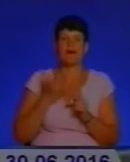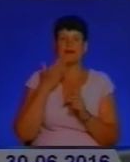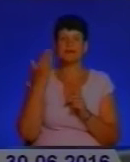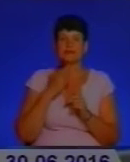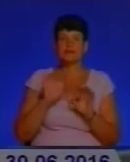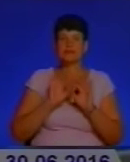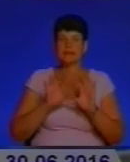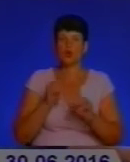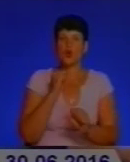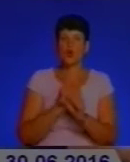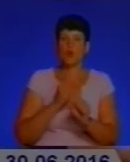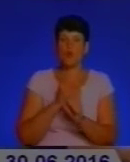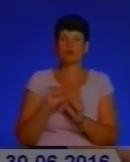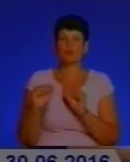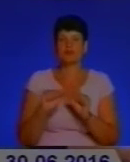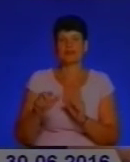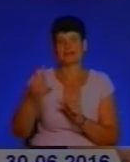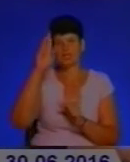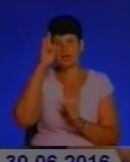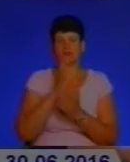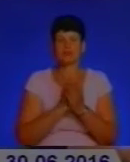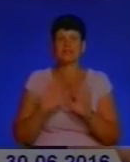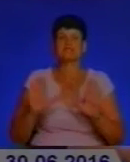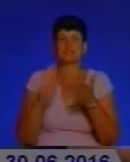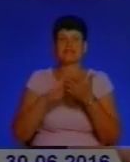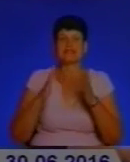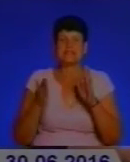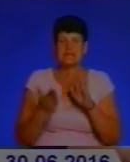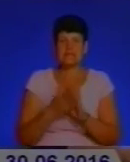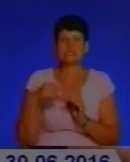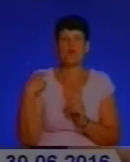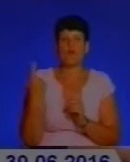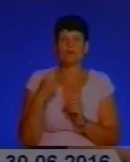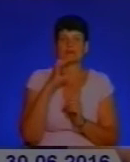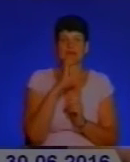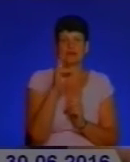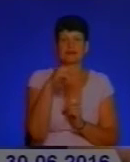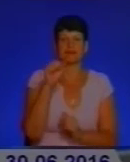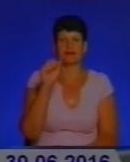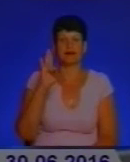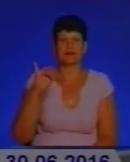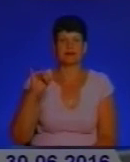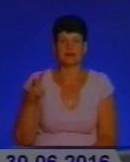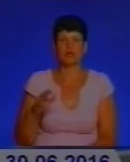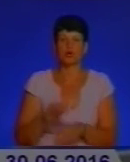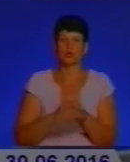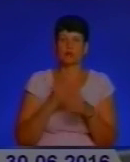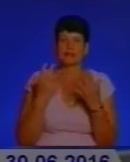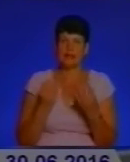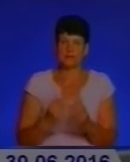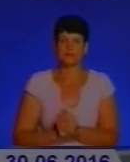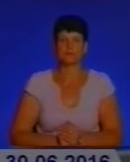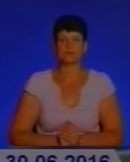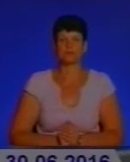-пропагандистської роботи Управління Державної служби з незвичайних ситуацій України в області Сергій Данілін. Вітаю вас. Доброго дня. Отож, пане